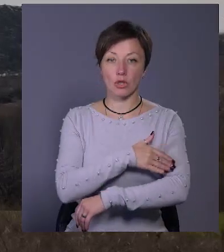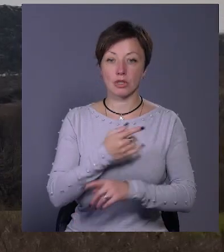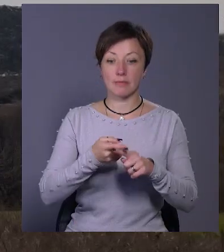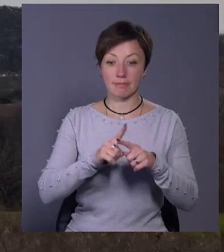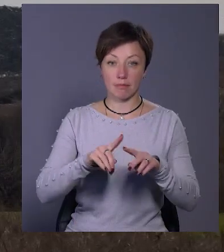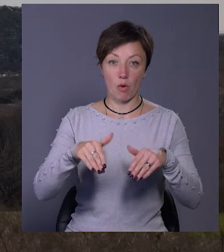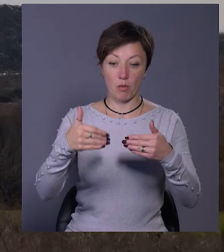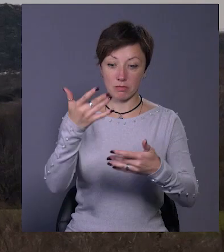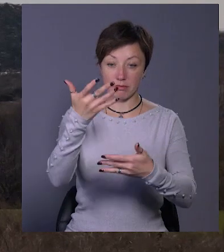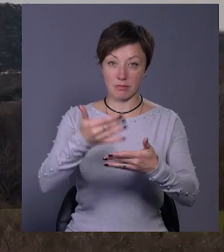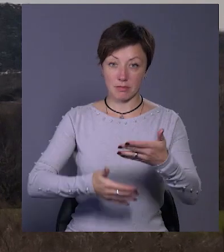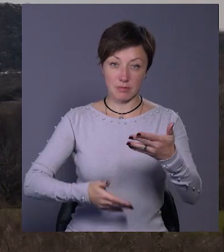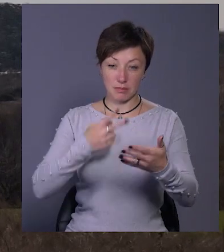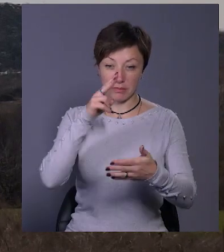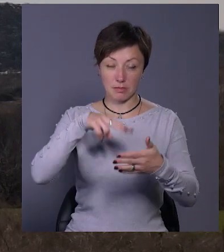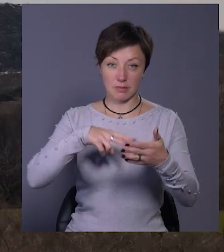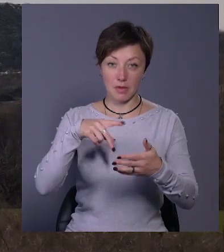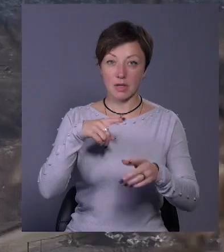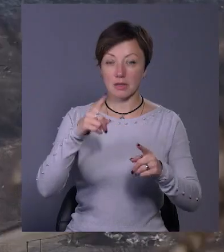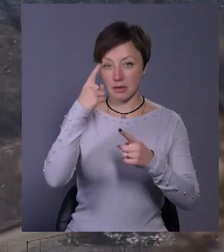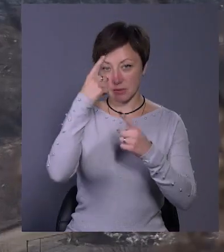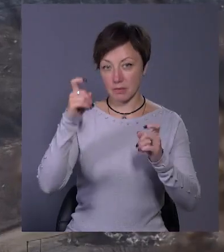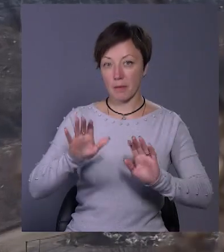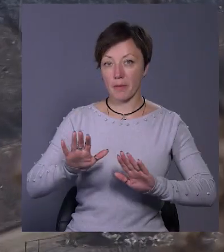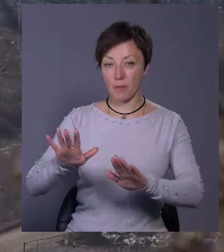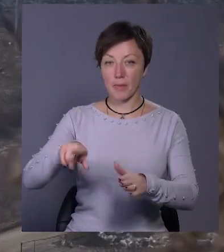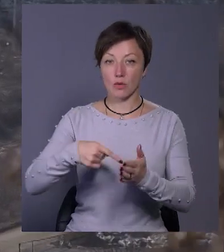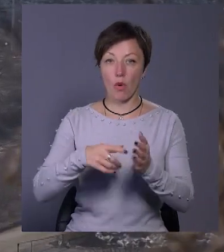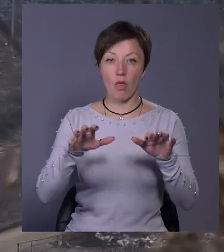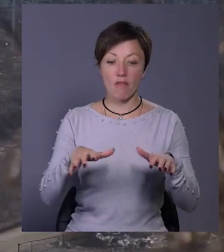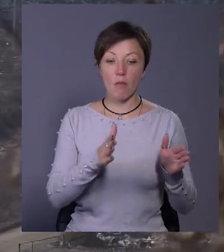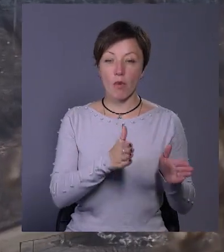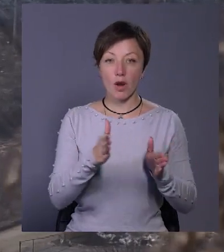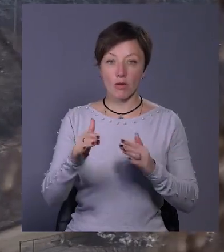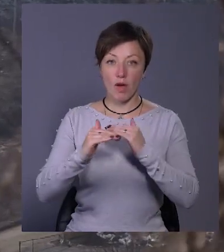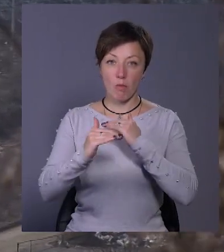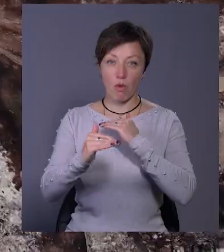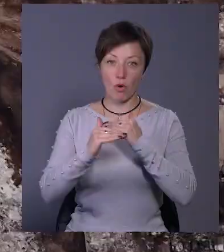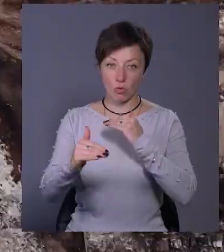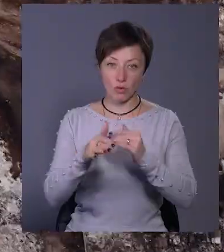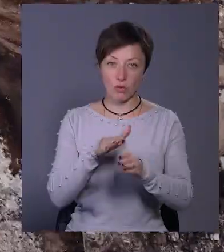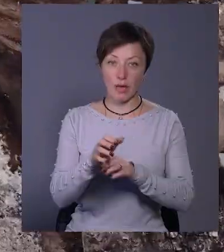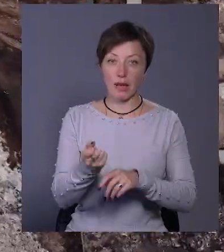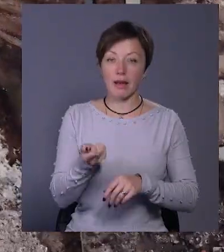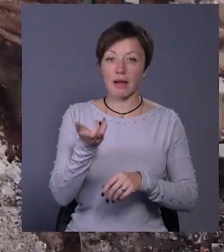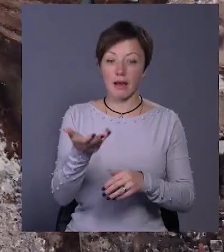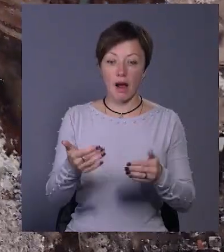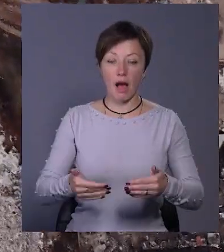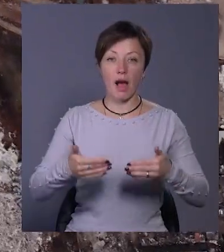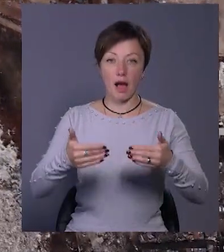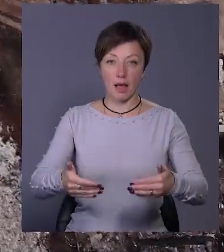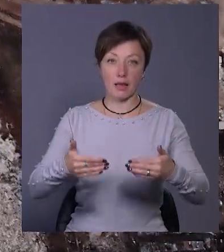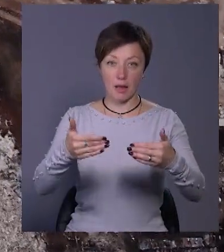пропозицій, повідомив заступник міського голови Микола Ваврищук. Впорядкування полігону буде відбуватися у кілька етапів –